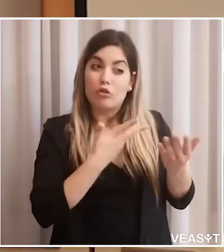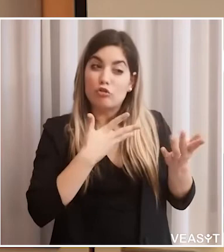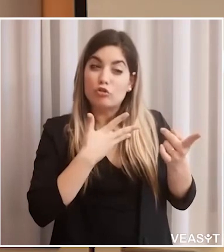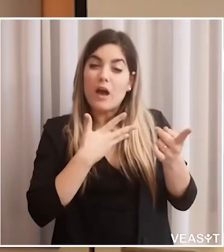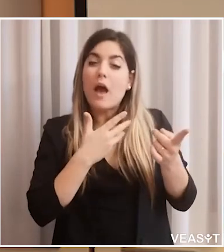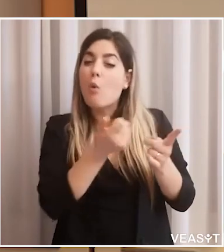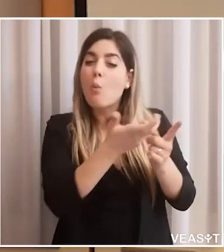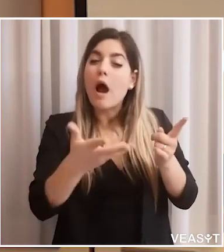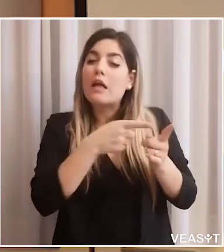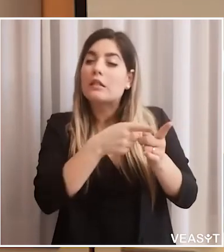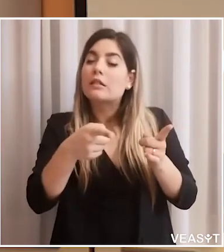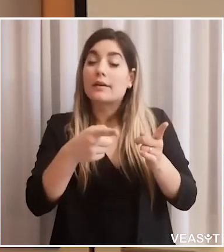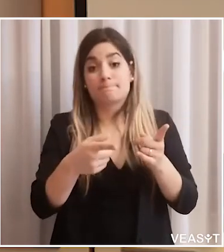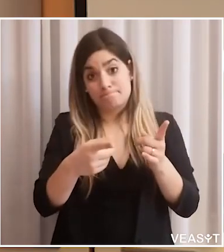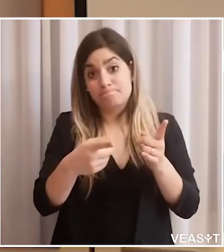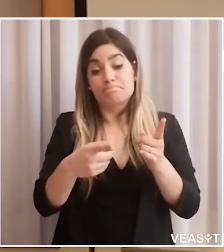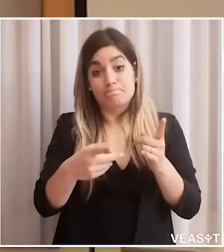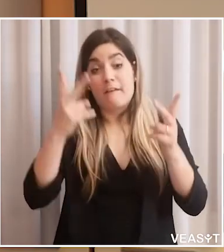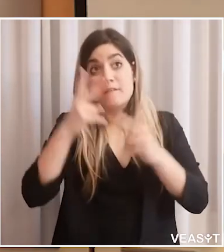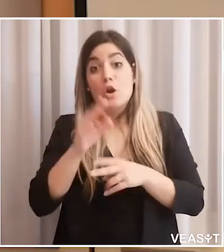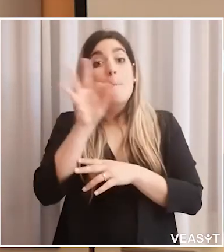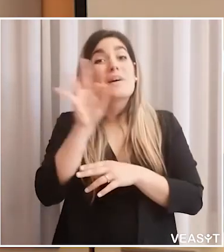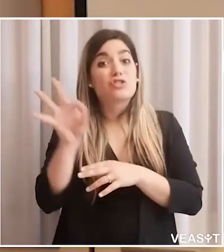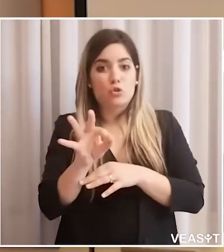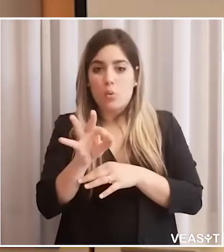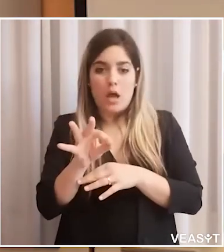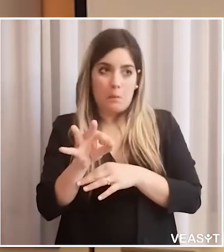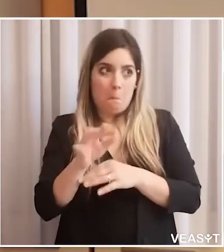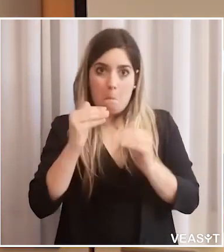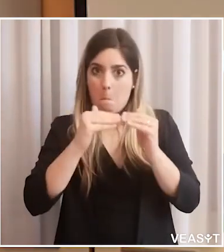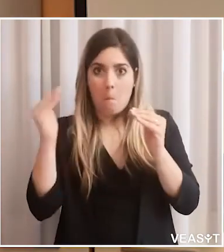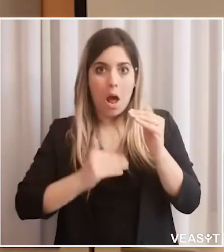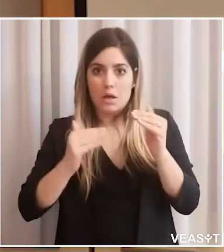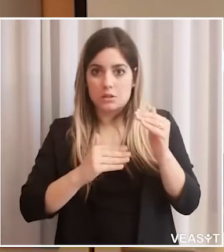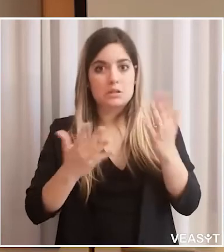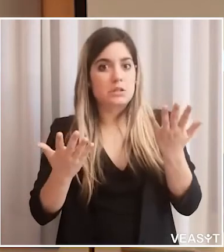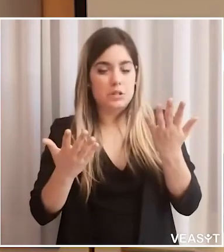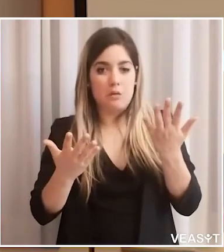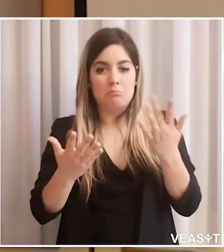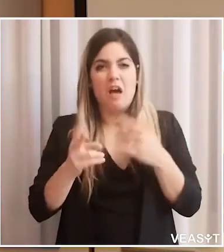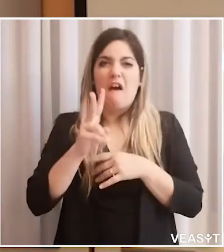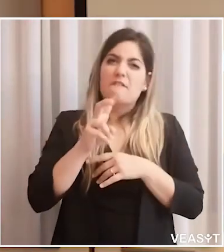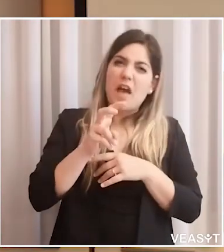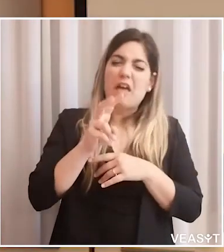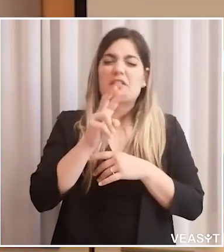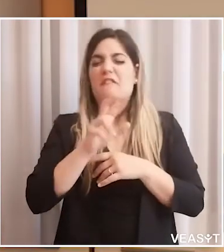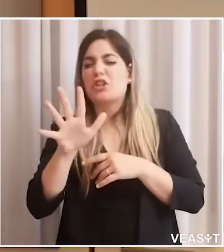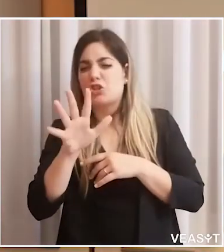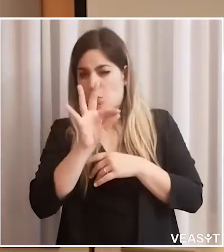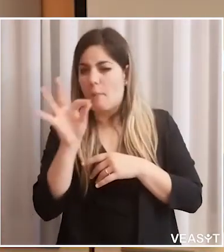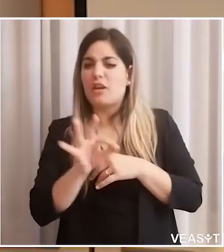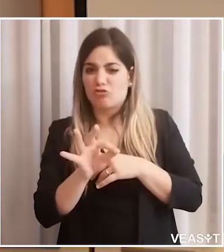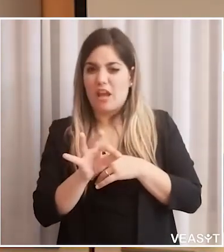In quante strutture il Covid è ancora presente? In pochissime strutture posso dirvi che